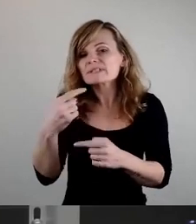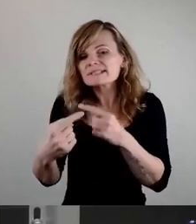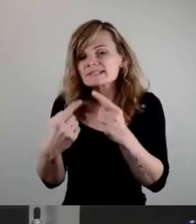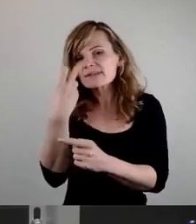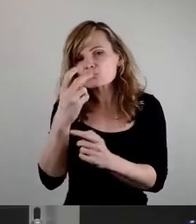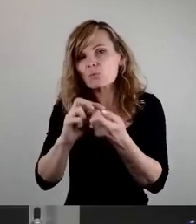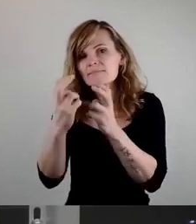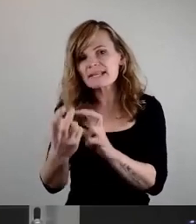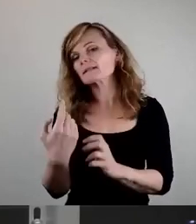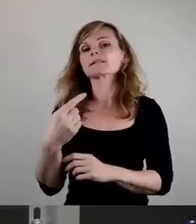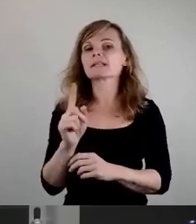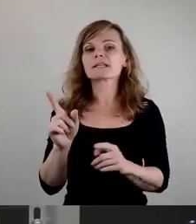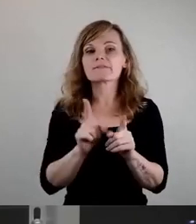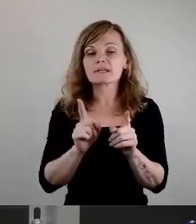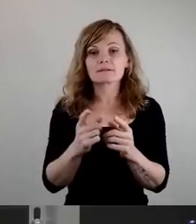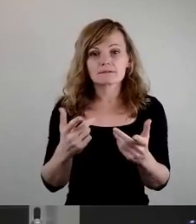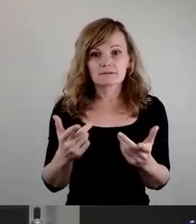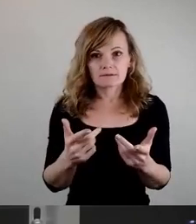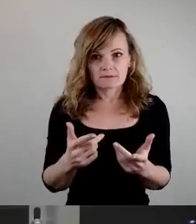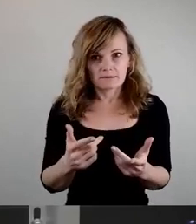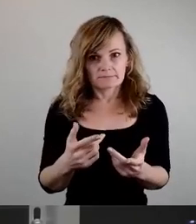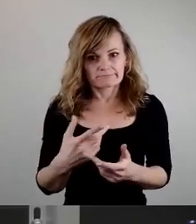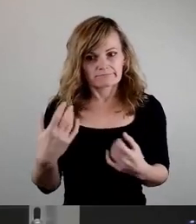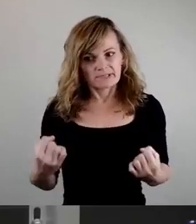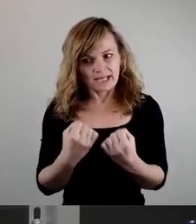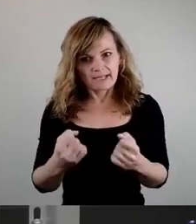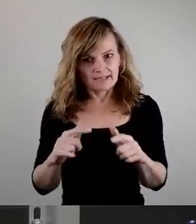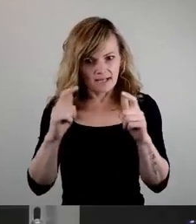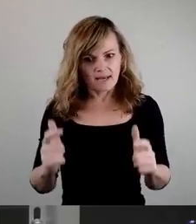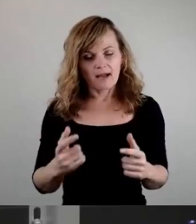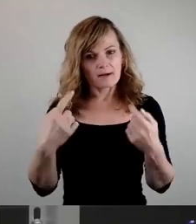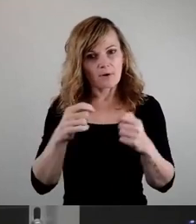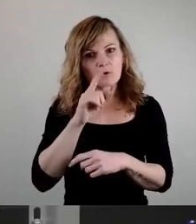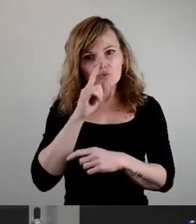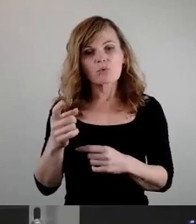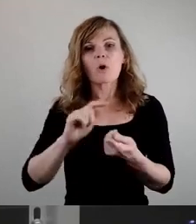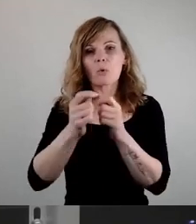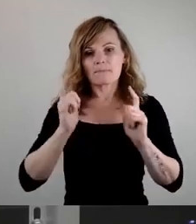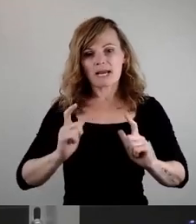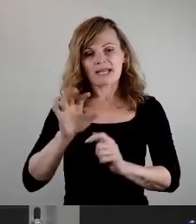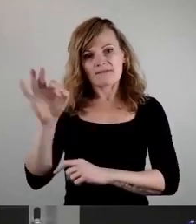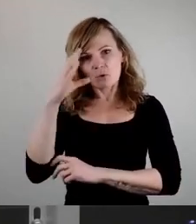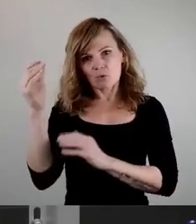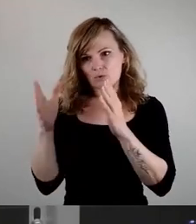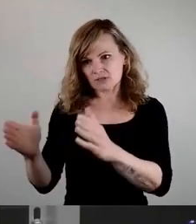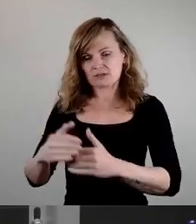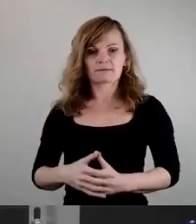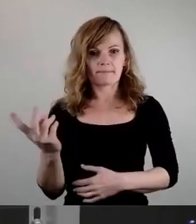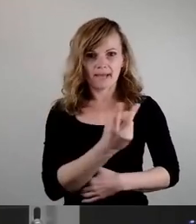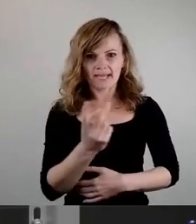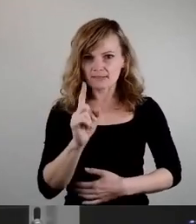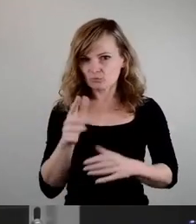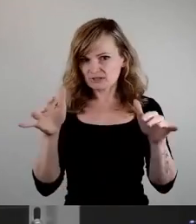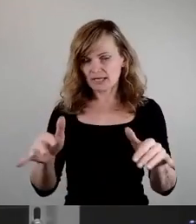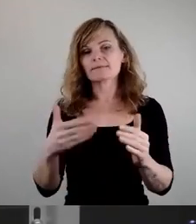wird und nicht, dass wir wieder Trainingsanlagen bauen, wo nur Umkleiden für Jungs drin sind. Als ich das dann damals gesagt